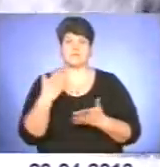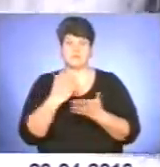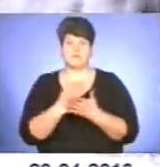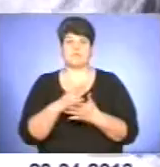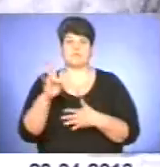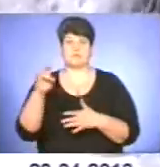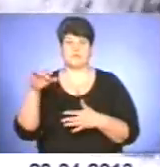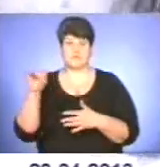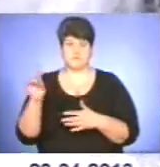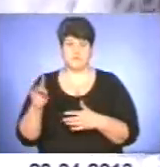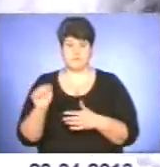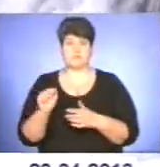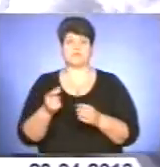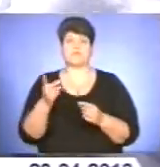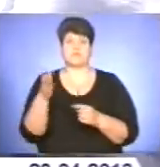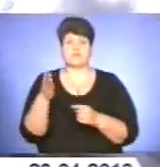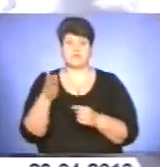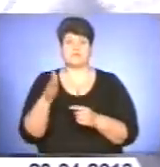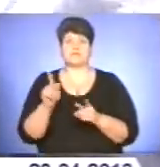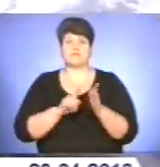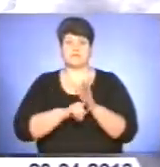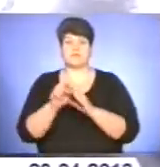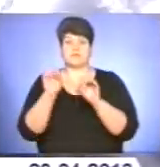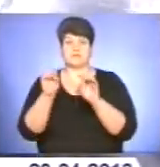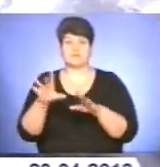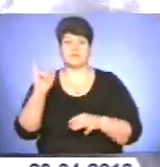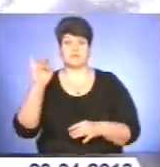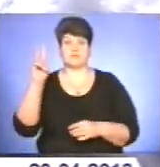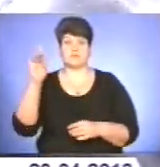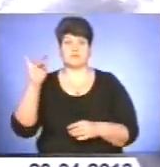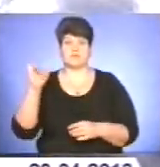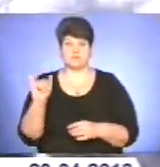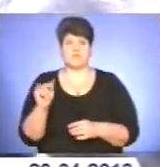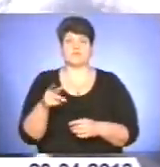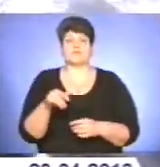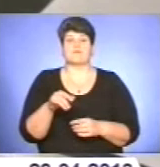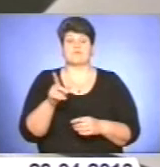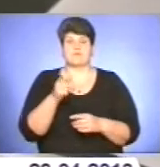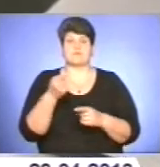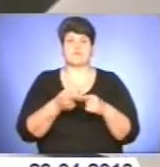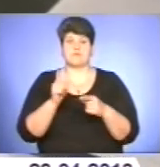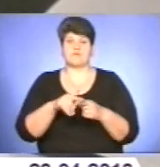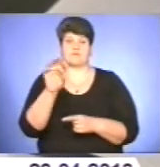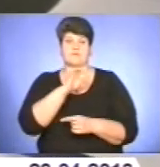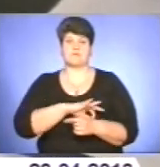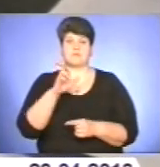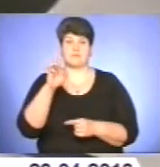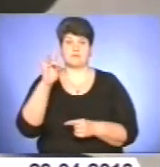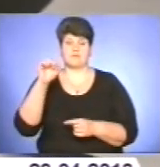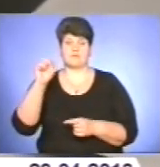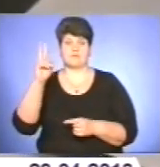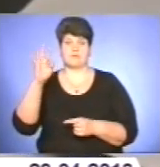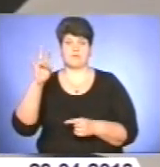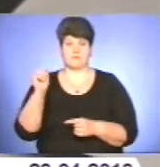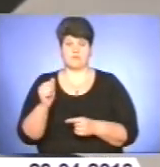води на мілководя і відкладає ікру. На жаль, з цього користають браконьєри, які приносять чималу шкоду. Нагадаємо, що відповідно до статті